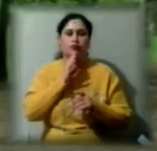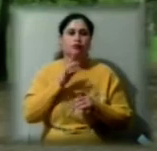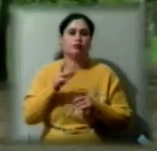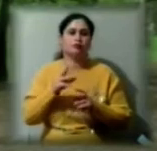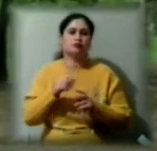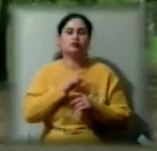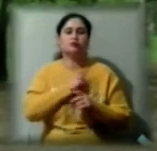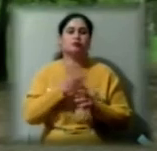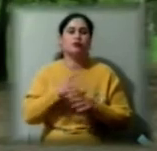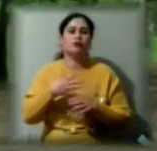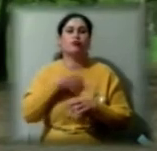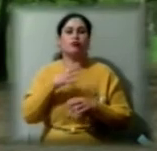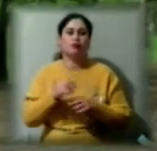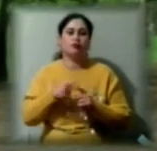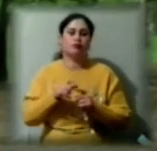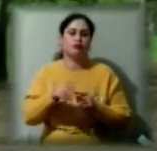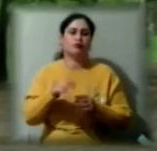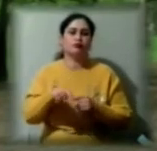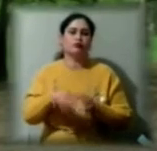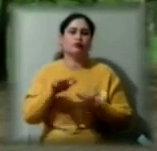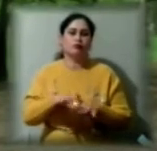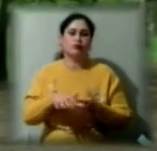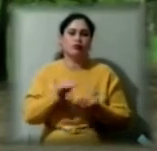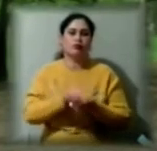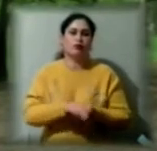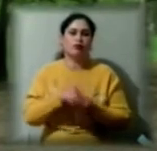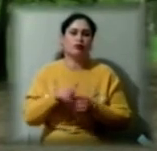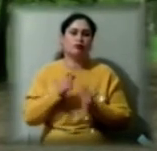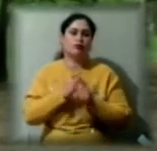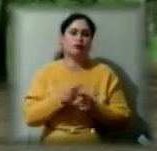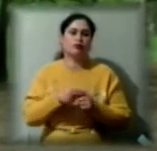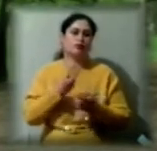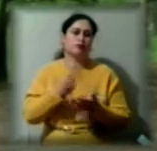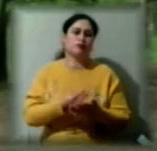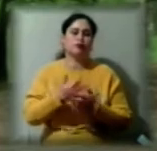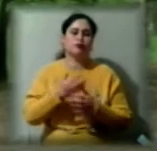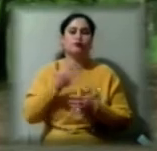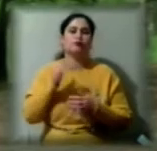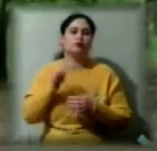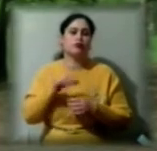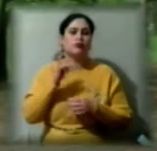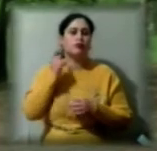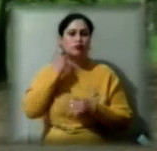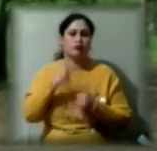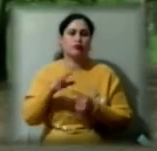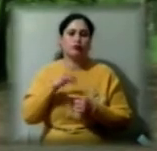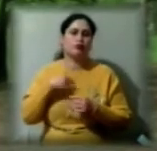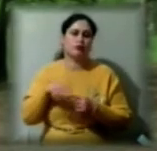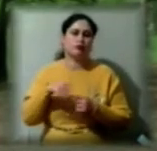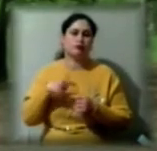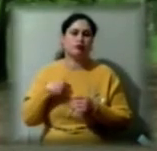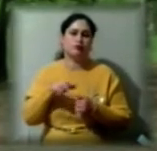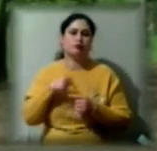загинула і її теж на місці поховали. Прилежала вона там декілька тисяч років. І потім ми, я особисто,